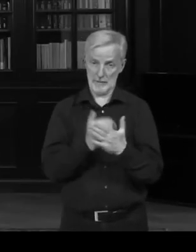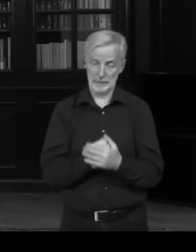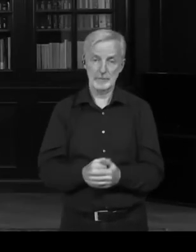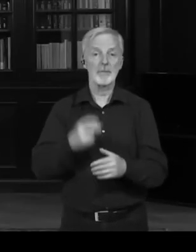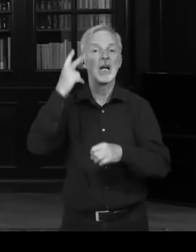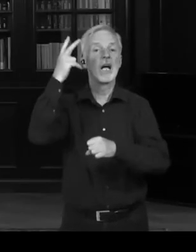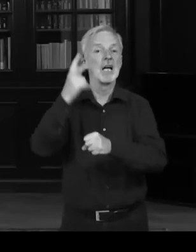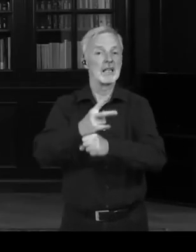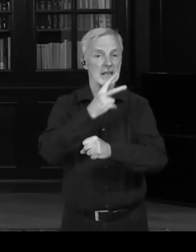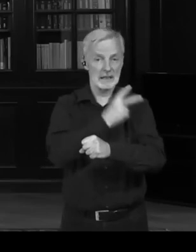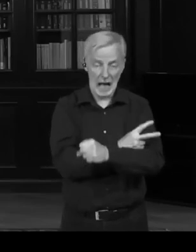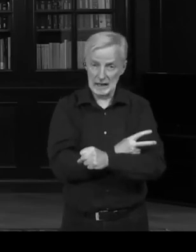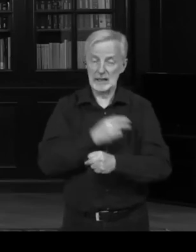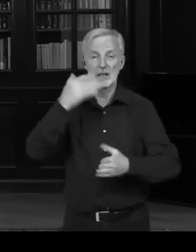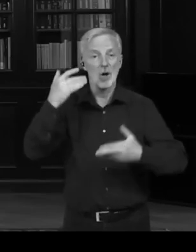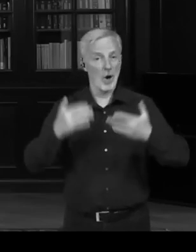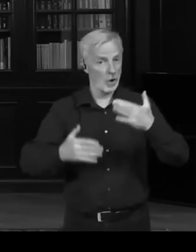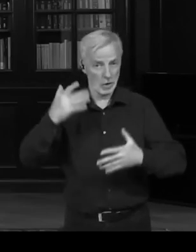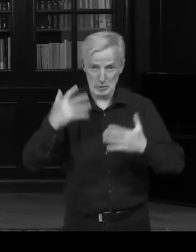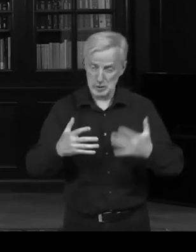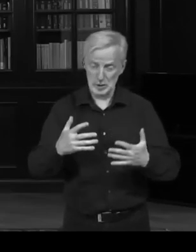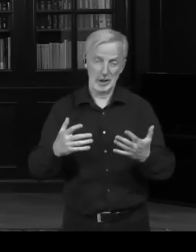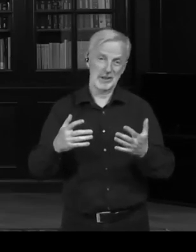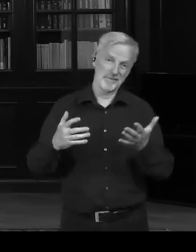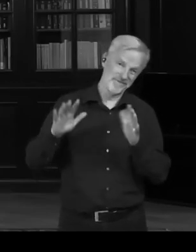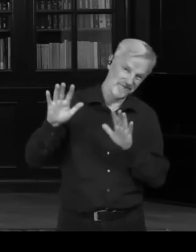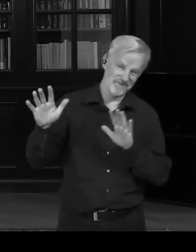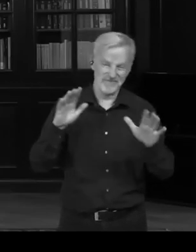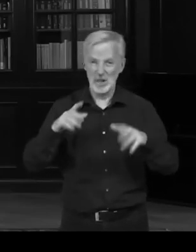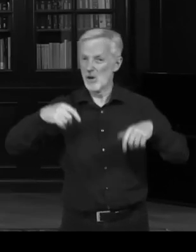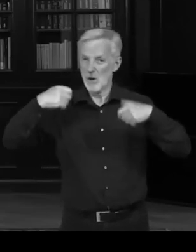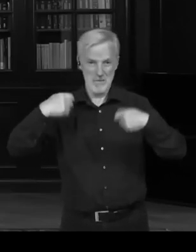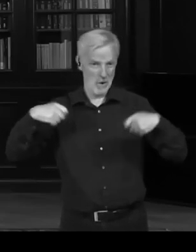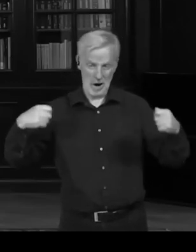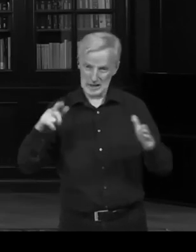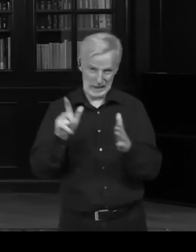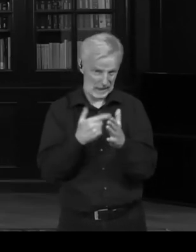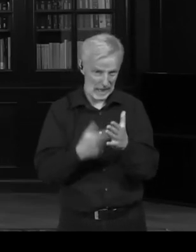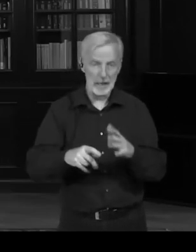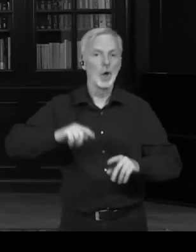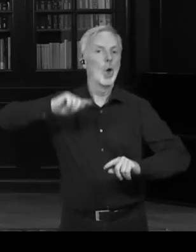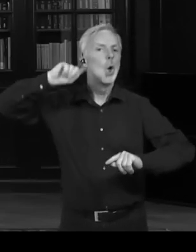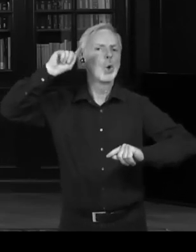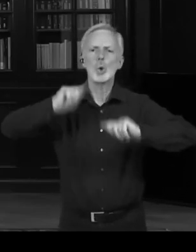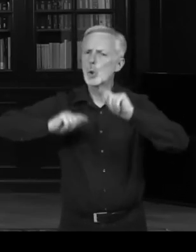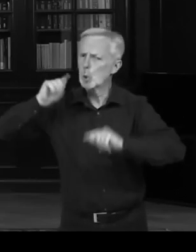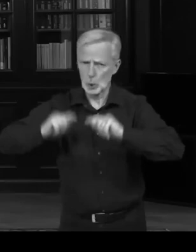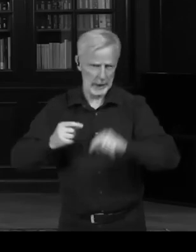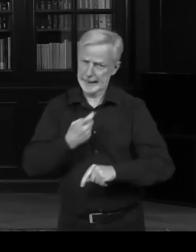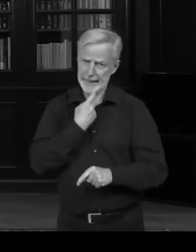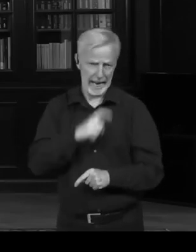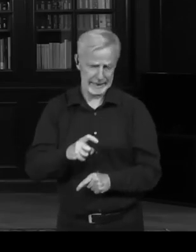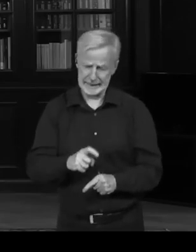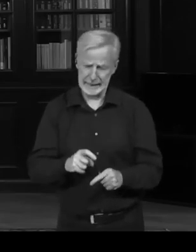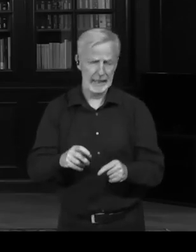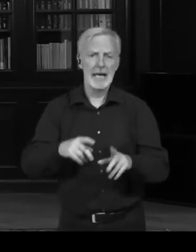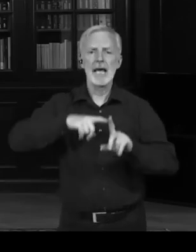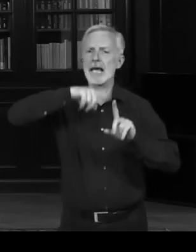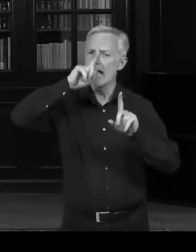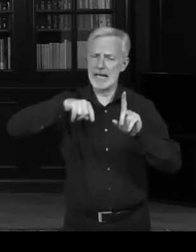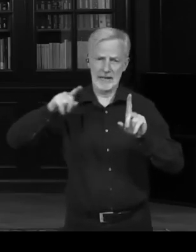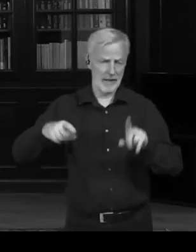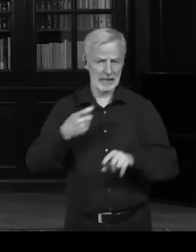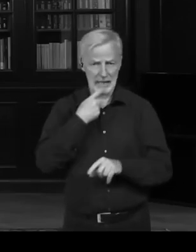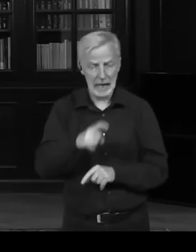tak super, že nám zničila dokonce i spoje, takže děkuji moc. Tak prostě to nejde jinak a vzhledem k roztoucím cenám je